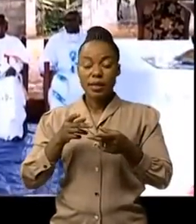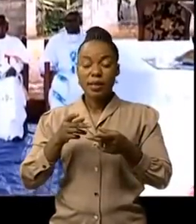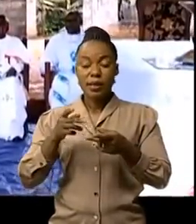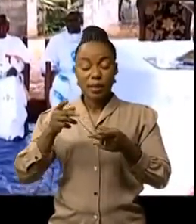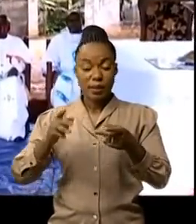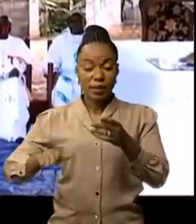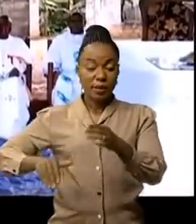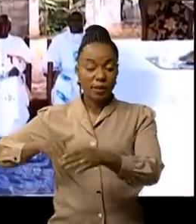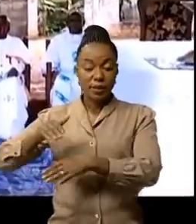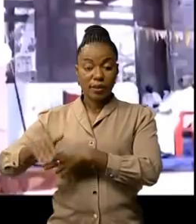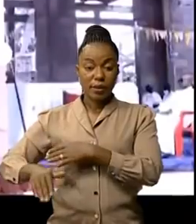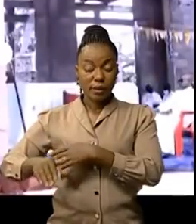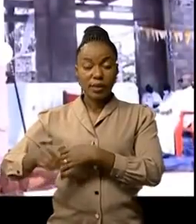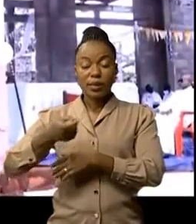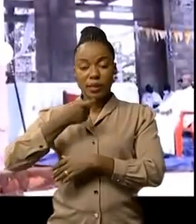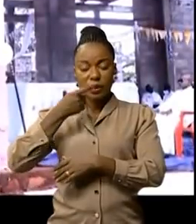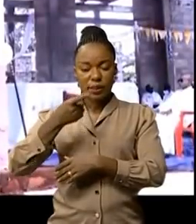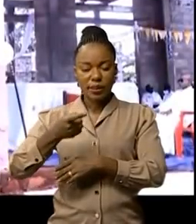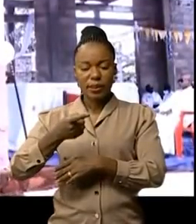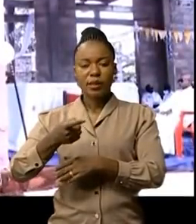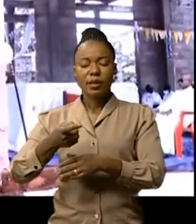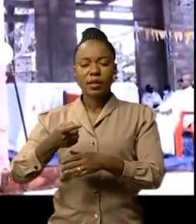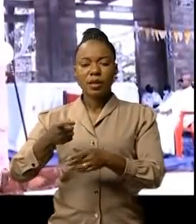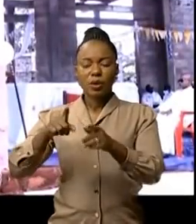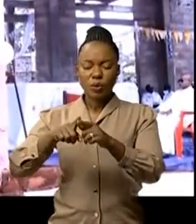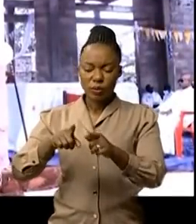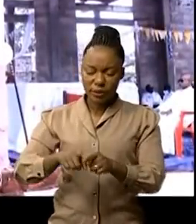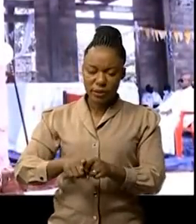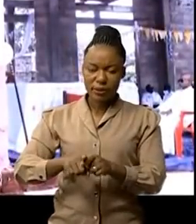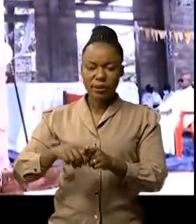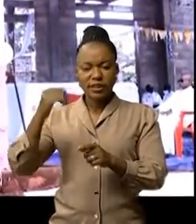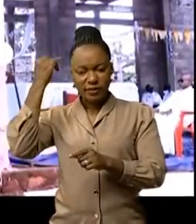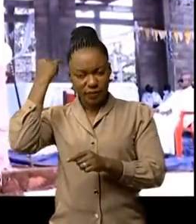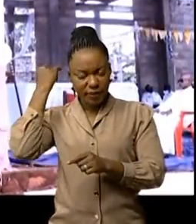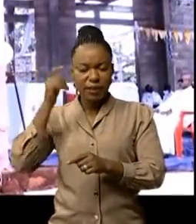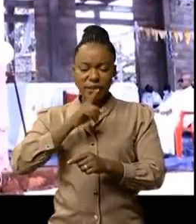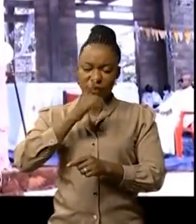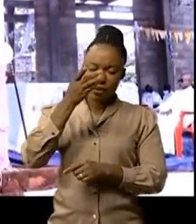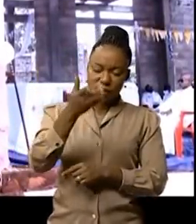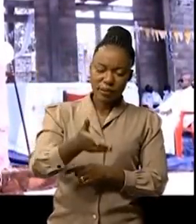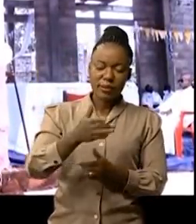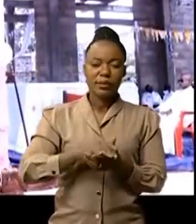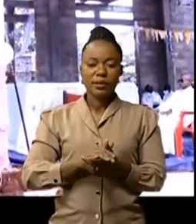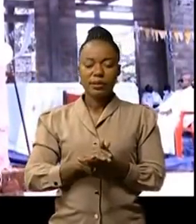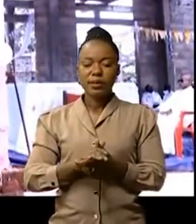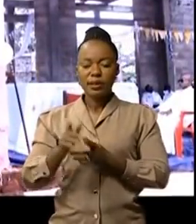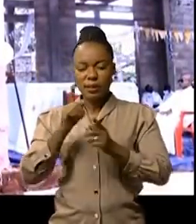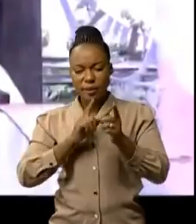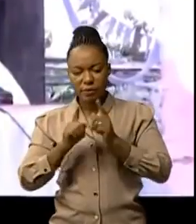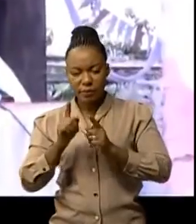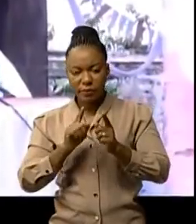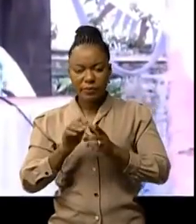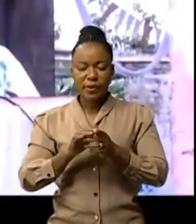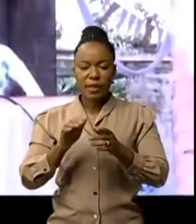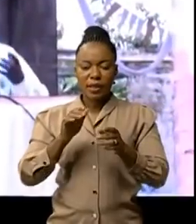d'autres prêtres et abbés du diocèse Mgr Moulamatari plus que c'est de lui qu'il s'agit a fondé sa prédication sur les